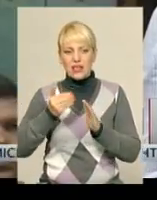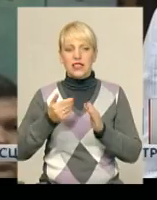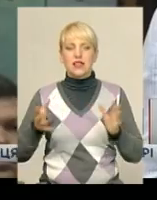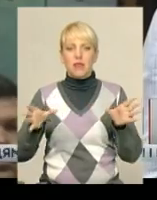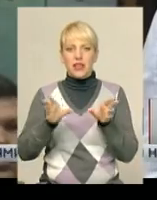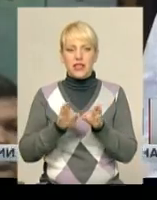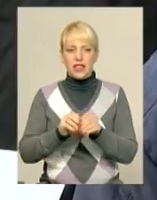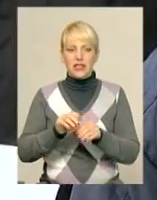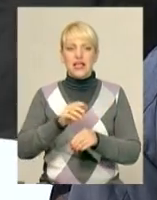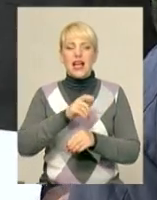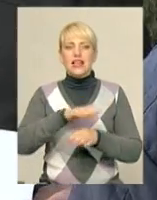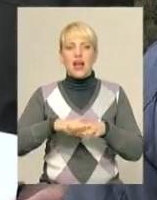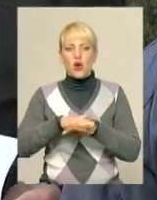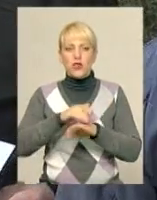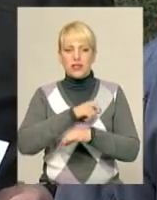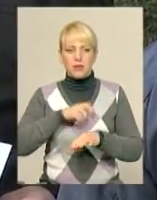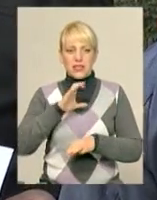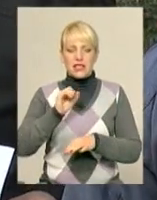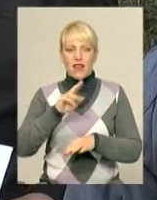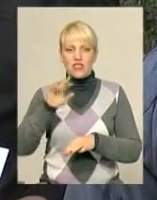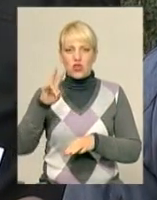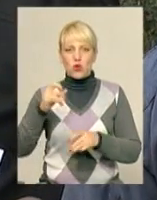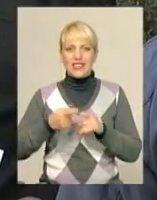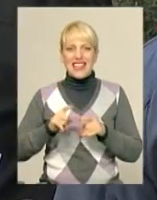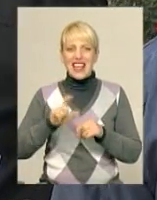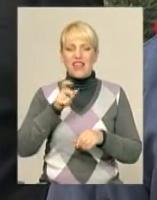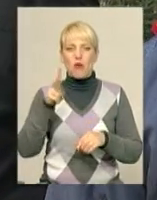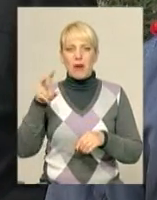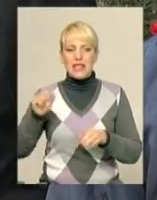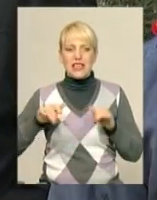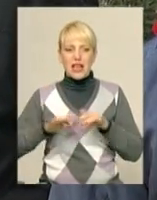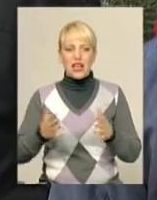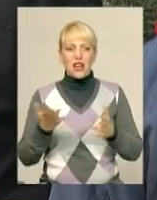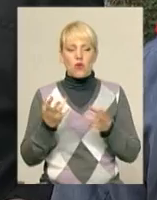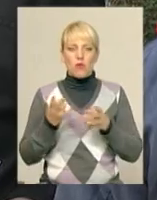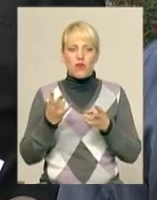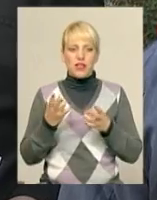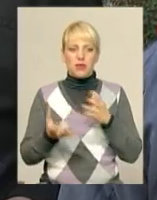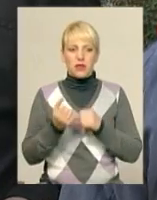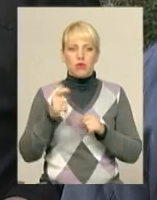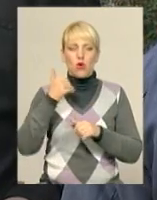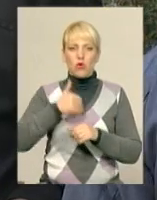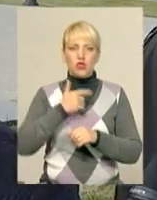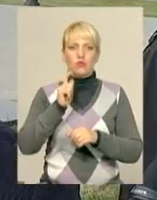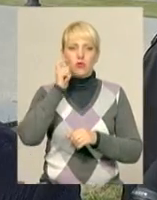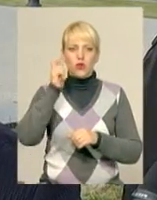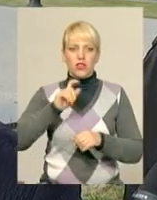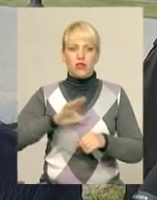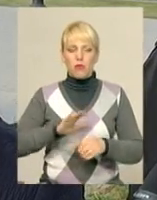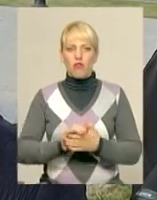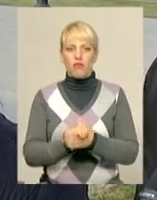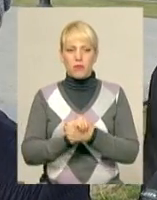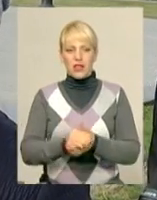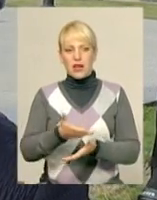Надія Савченко. Це європейська акція, яку ми повинні підтримати, ми хочемо, щоб в Україні був мир. Ми вийшли